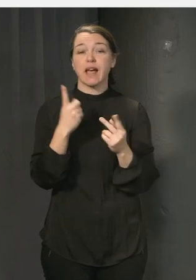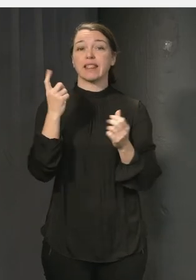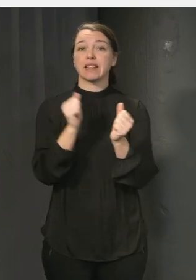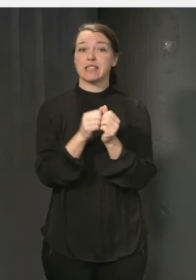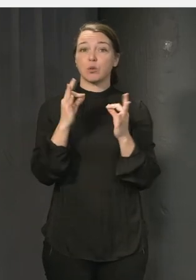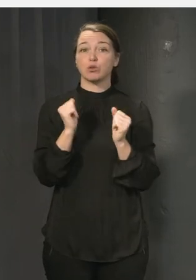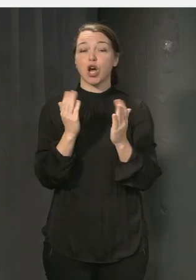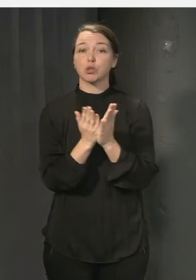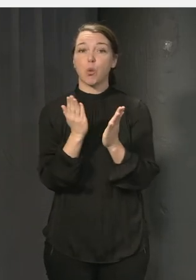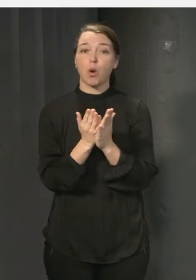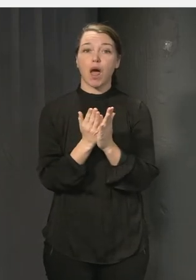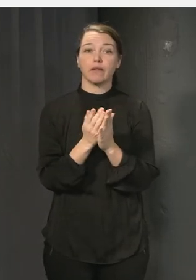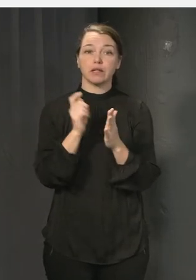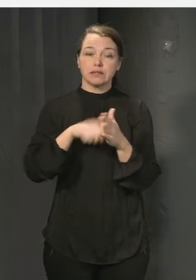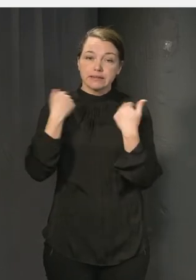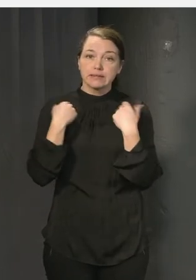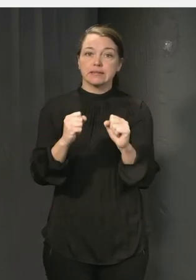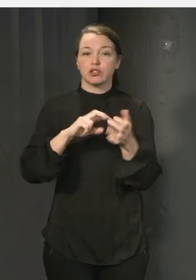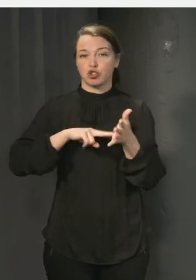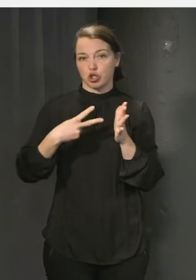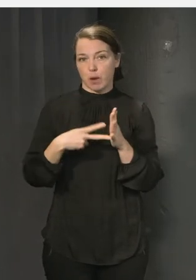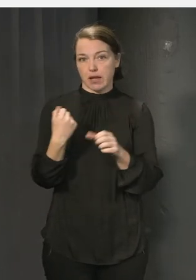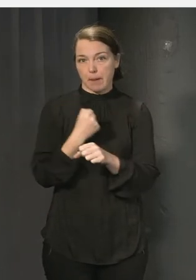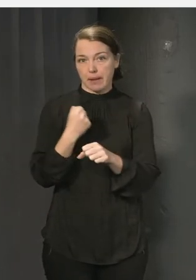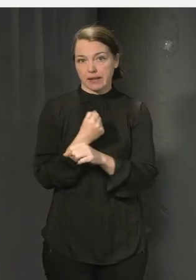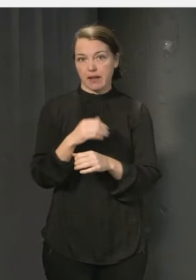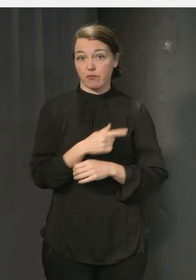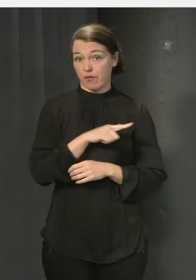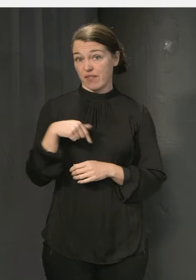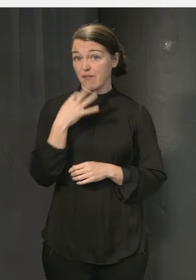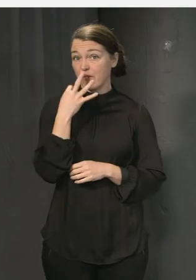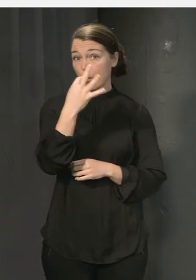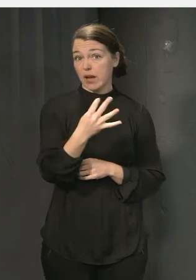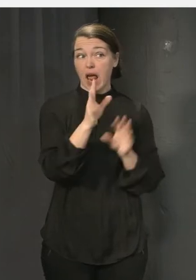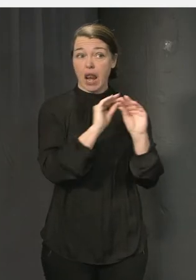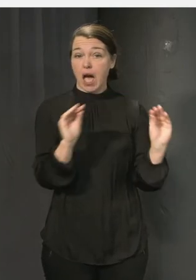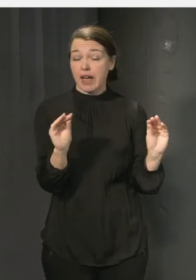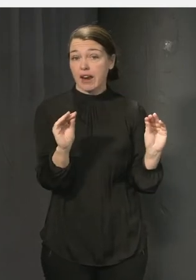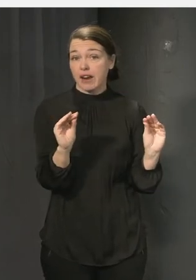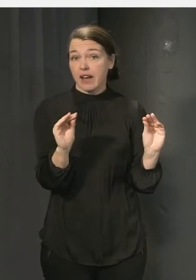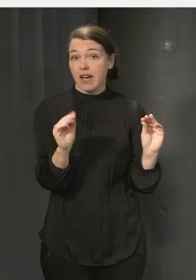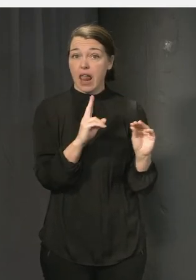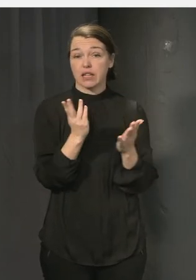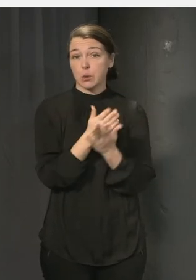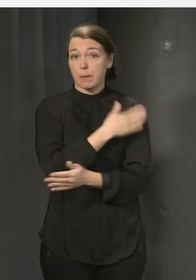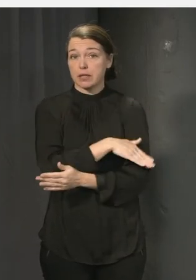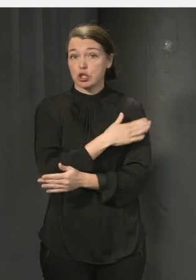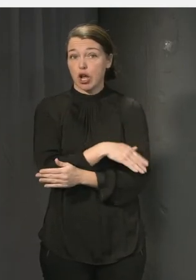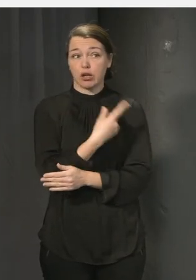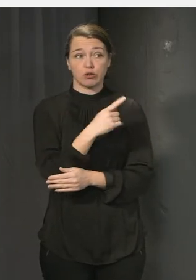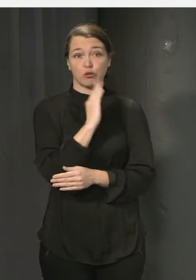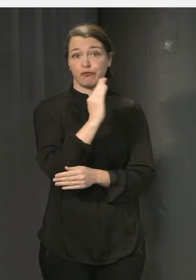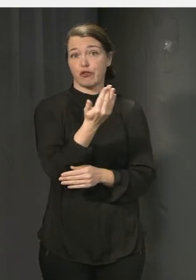skolan ska kunna komma igång med det här systematiska. För när vi frågar lärare eller skolpersonal, det är ju inte